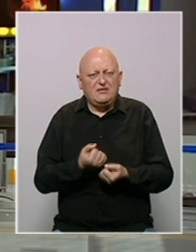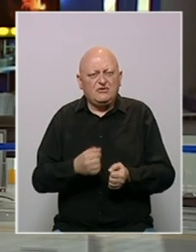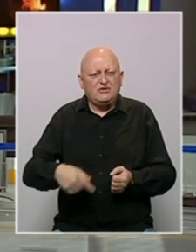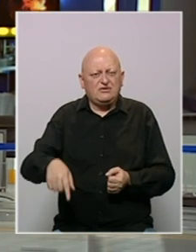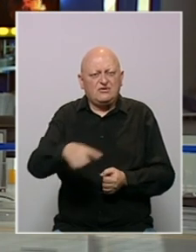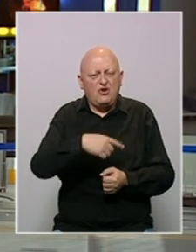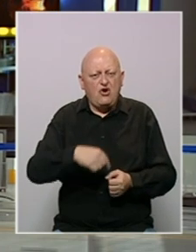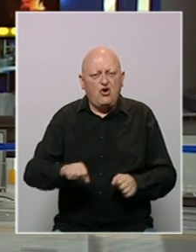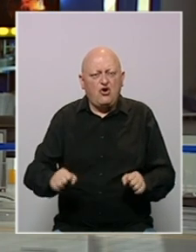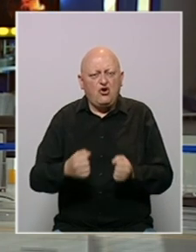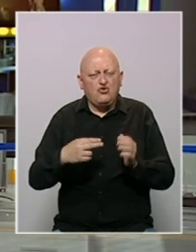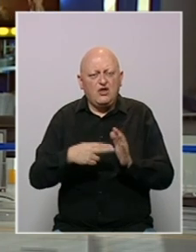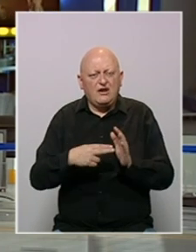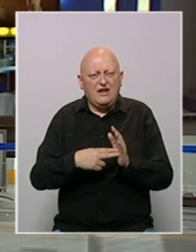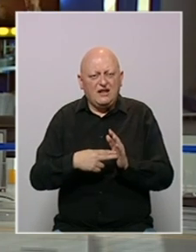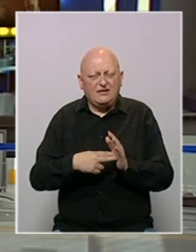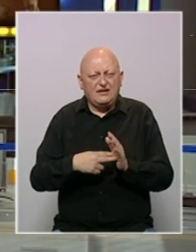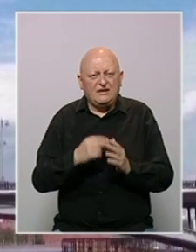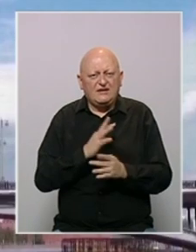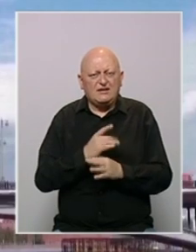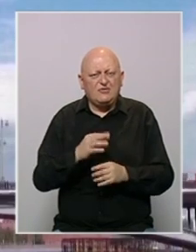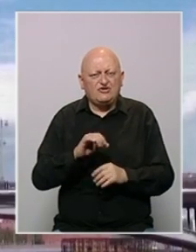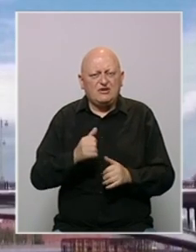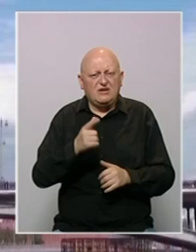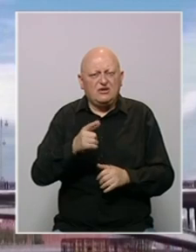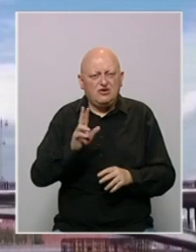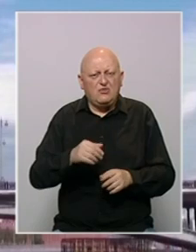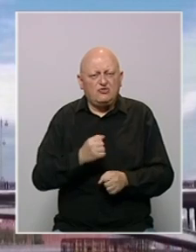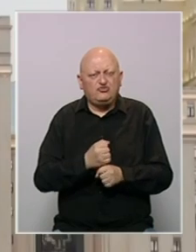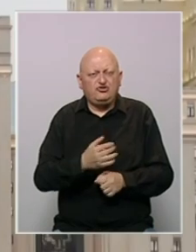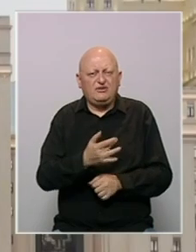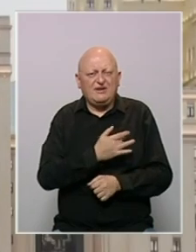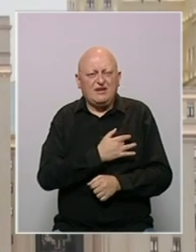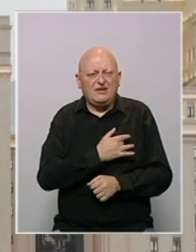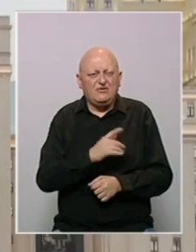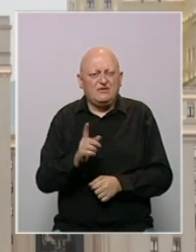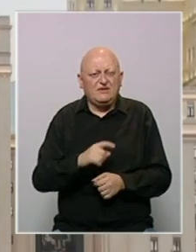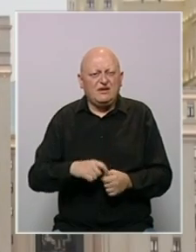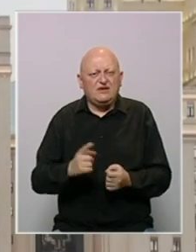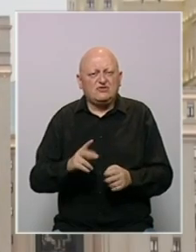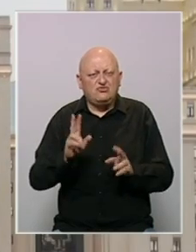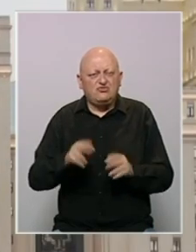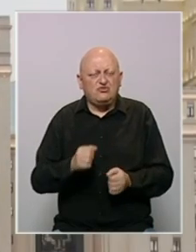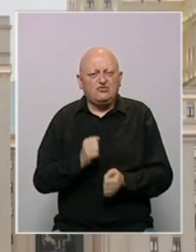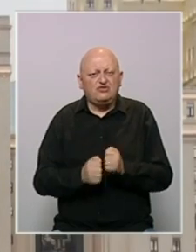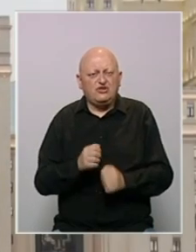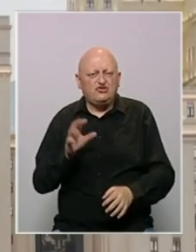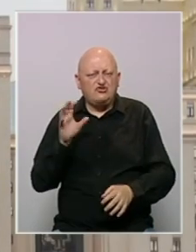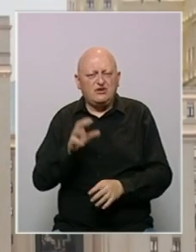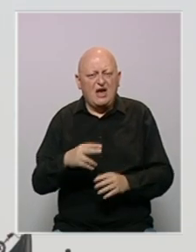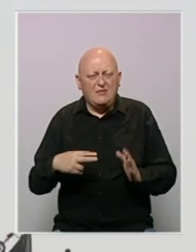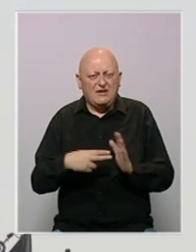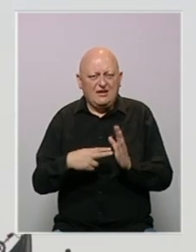demilitarizovane zone oko nuklearne elektrane Zaporožje, jer je to može učiniti ranjivom, ne isključuju mogućnost